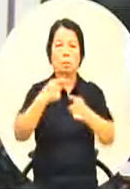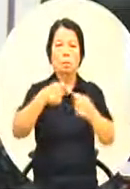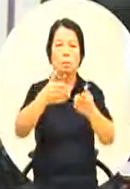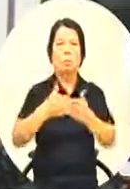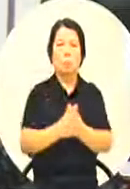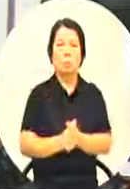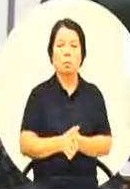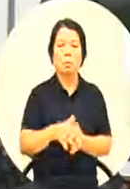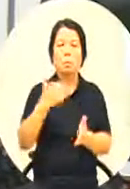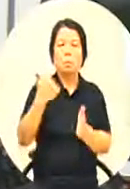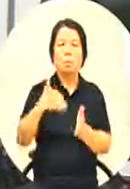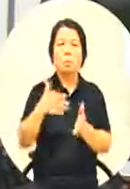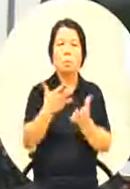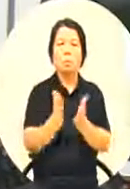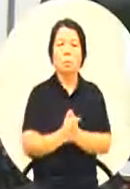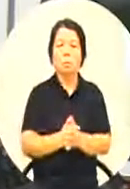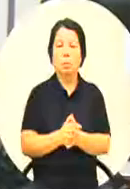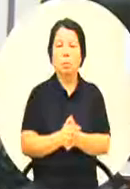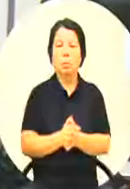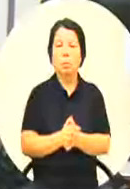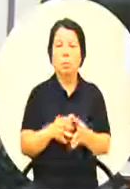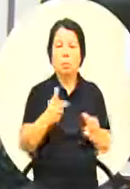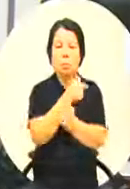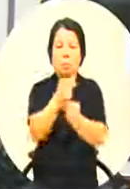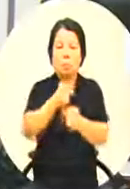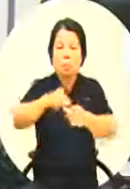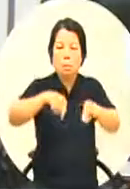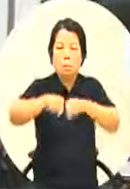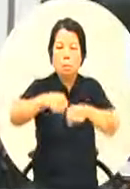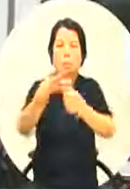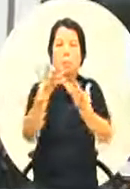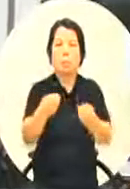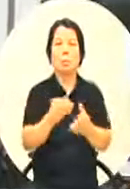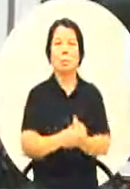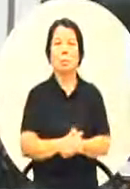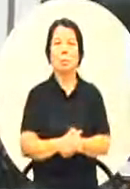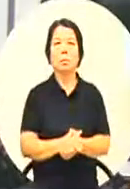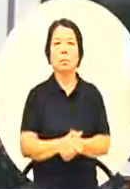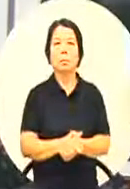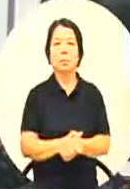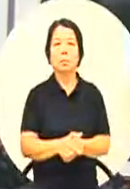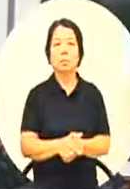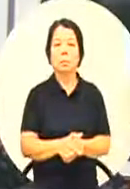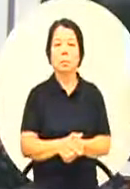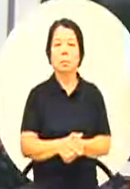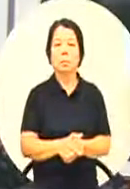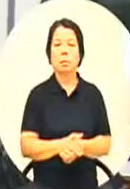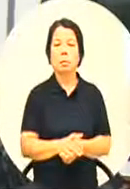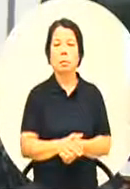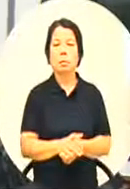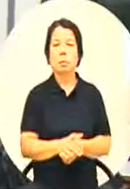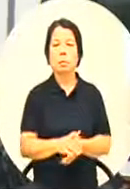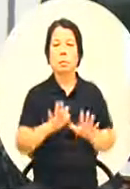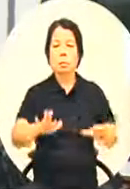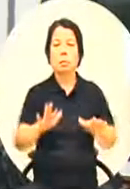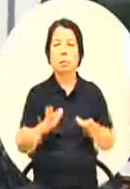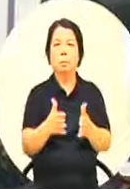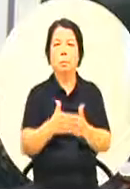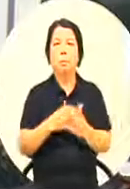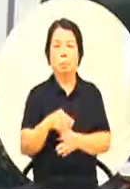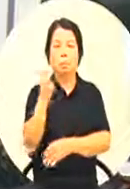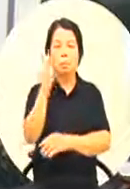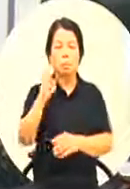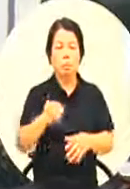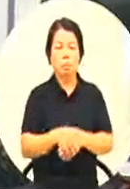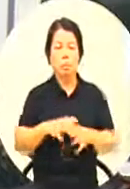是还没有一个通盘完整的规划进度才对那既然总统也宣示了市